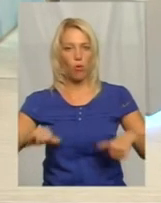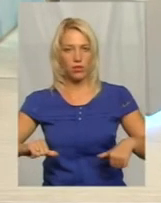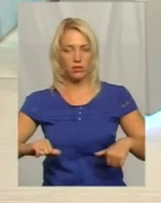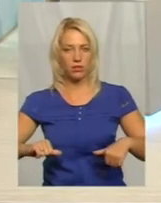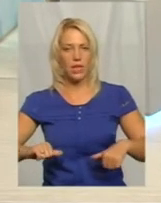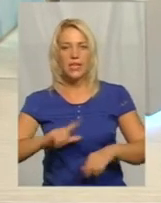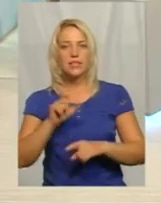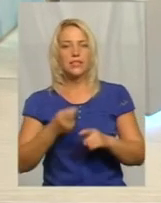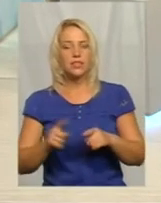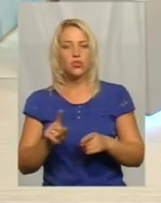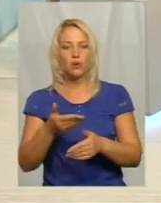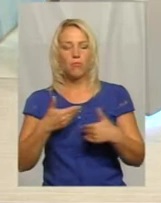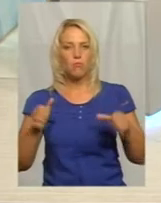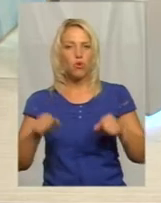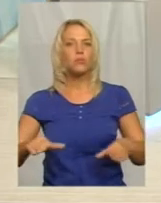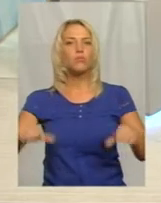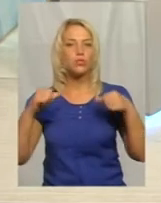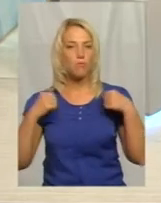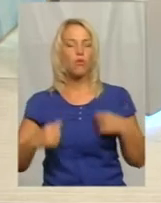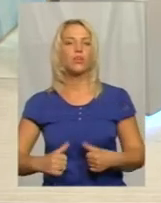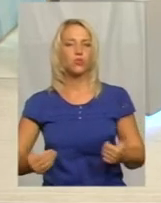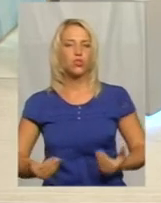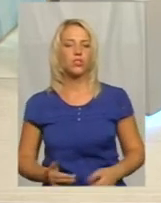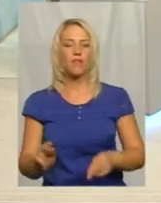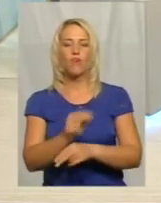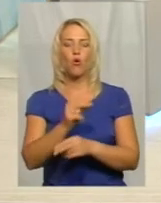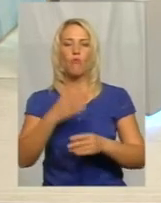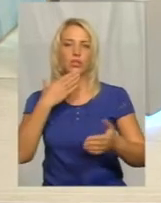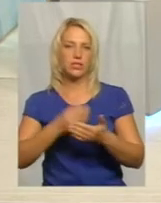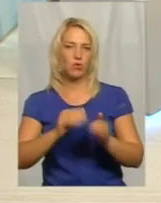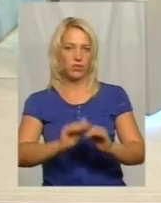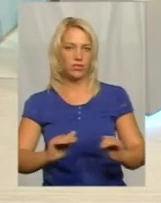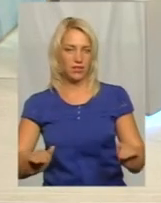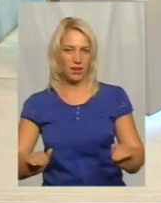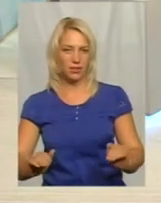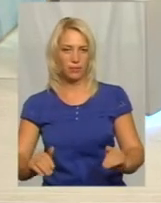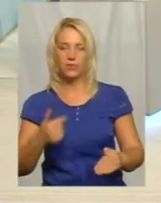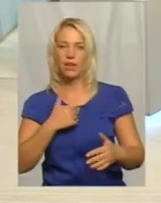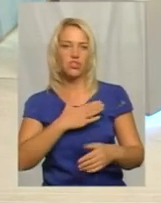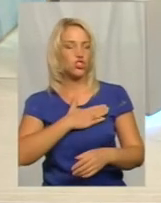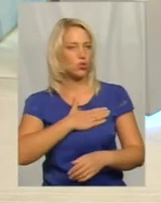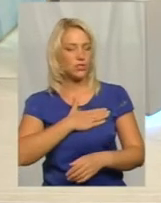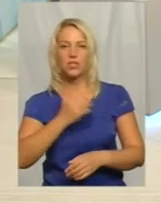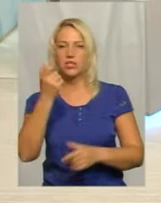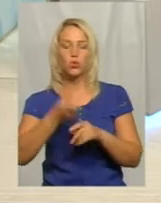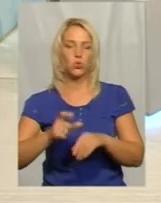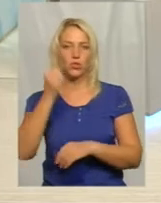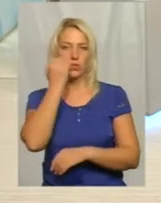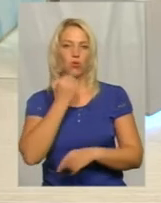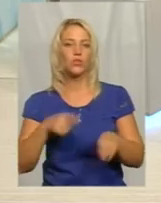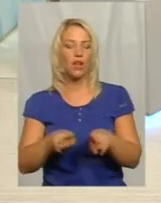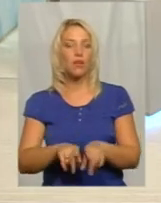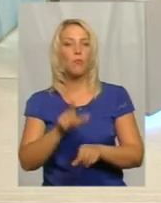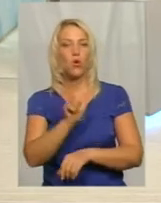за те, що ми можемо спокійно жити, виховувати своїх дітей. Я від щирого серця дуже дякую таким людям.